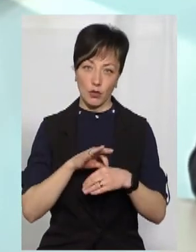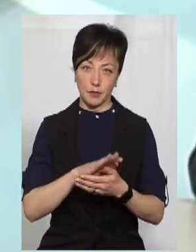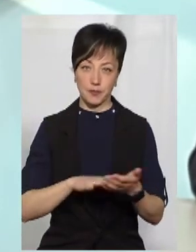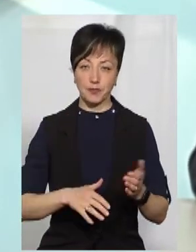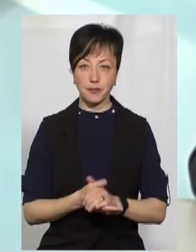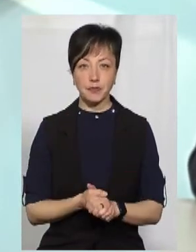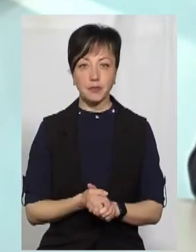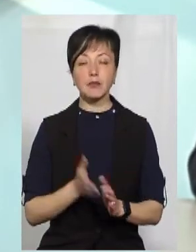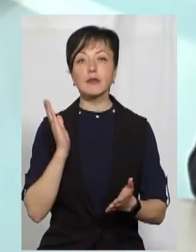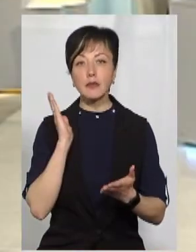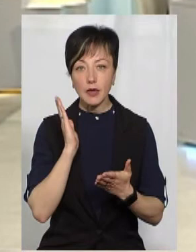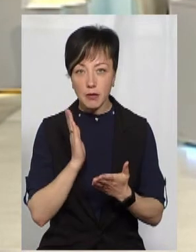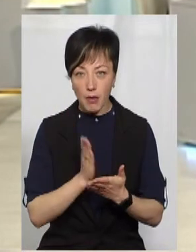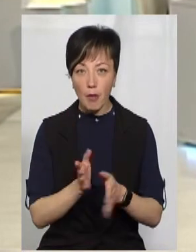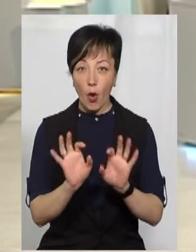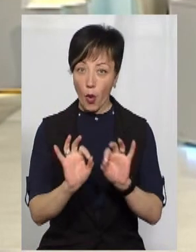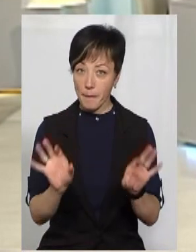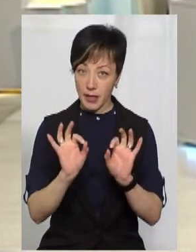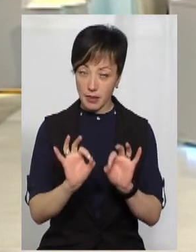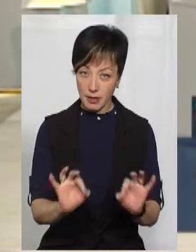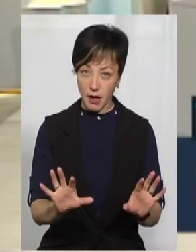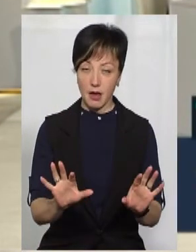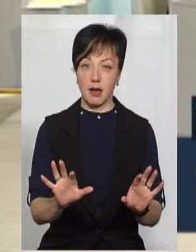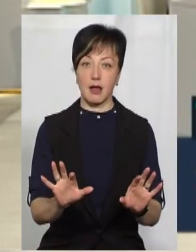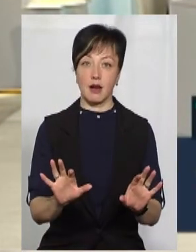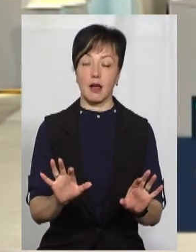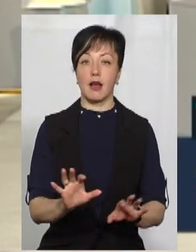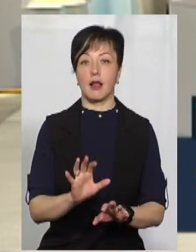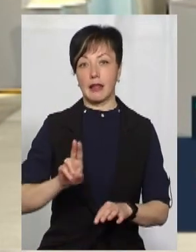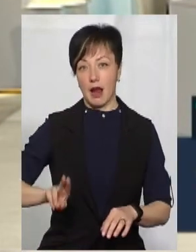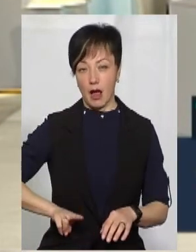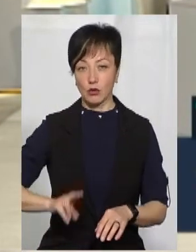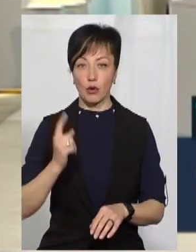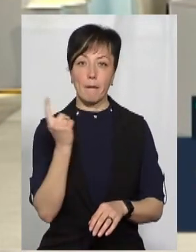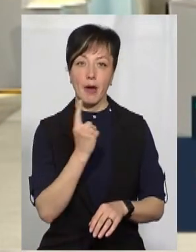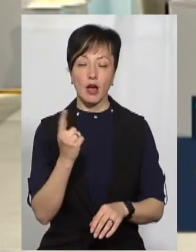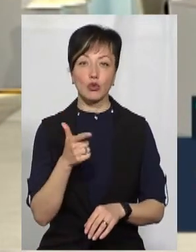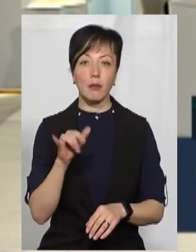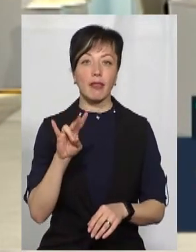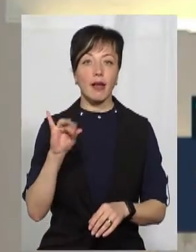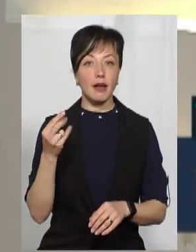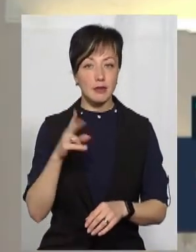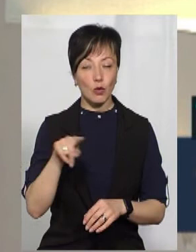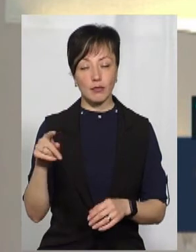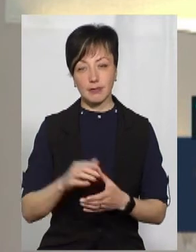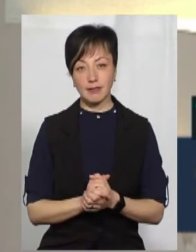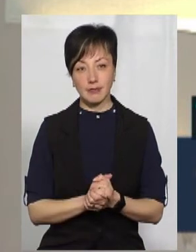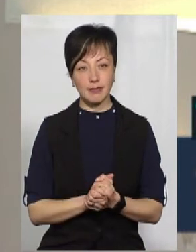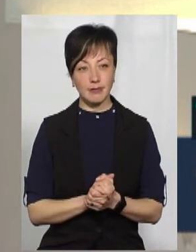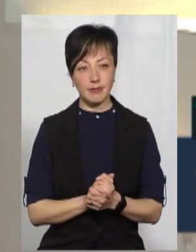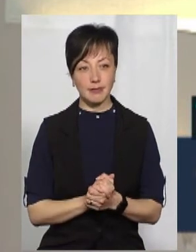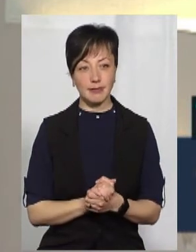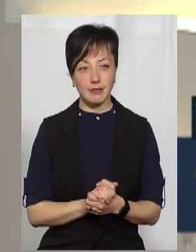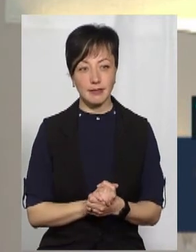Ми маємо коментар Святослава Ротушніка, директора Хмельницької гімнації номер один, імені Володимира